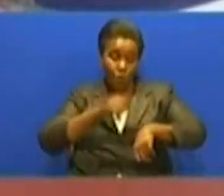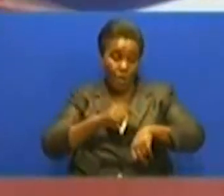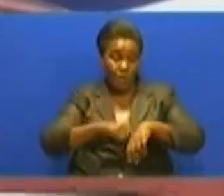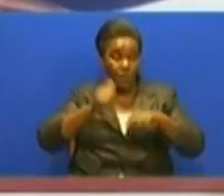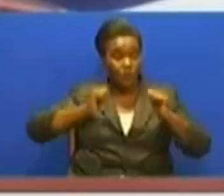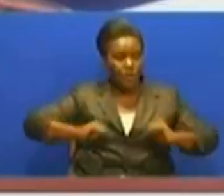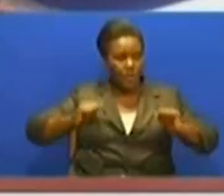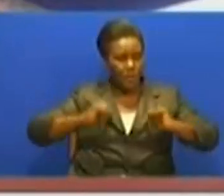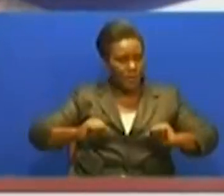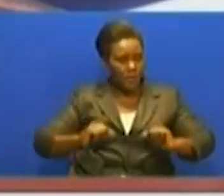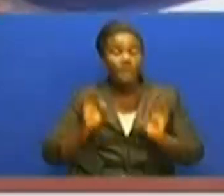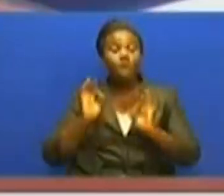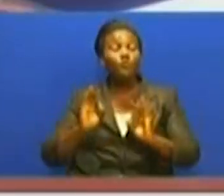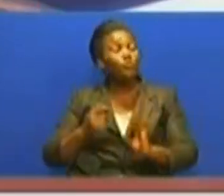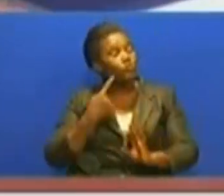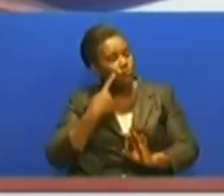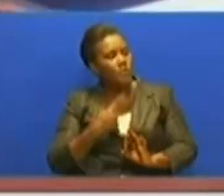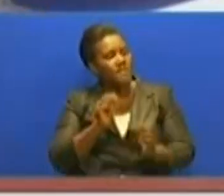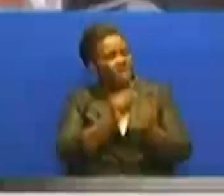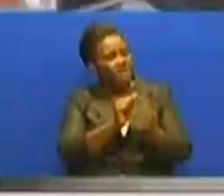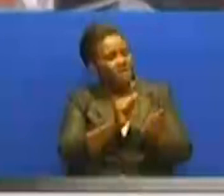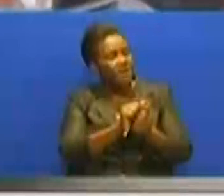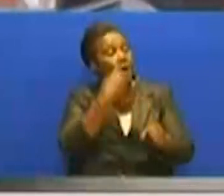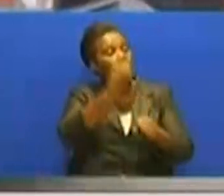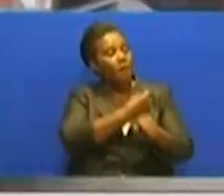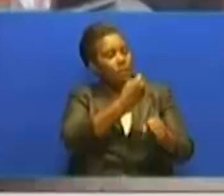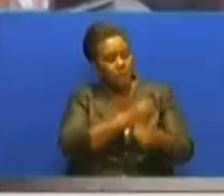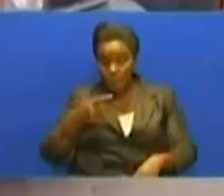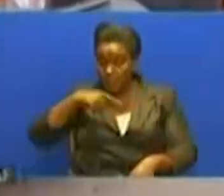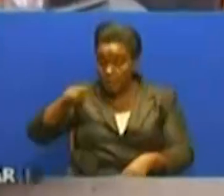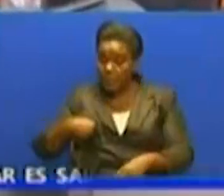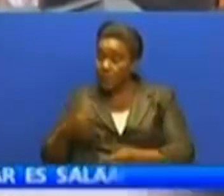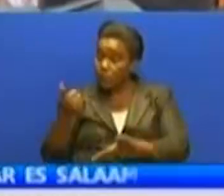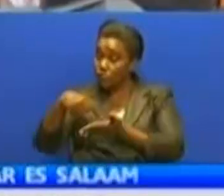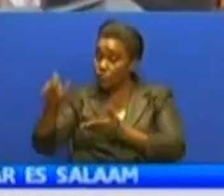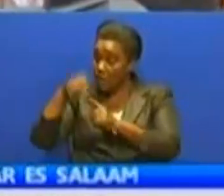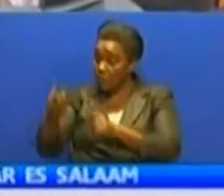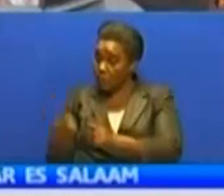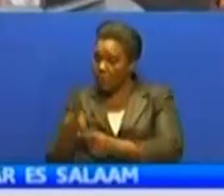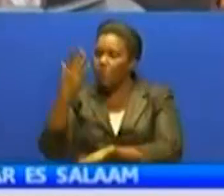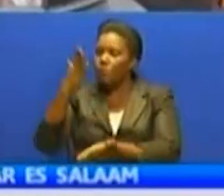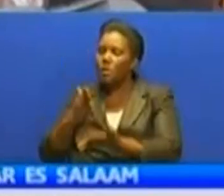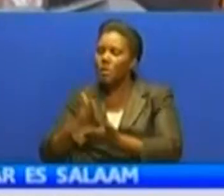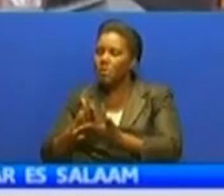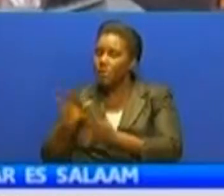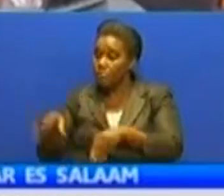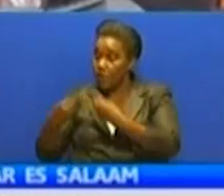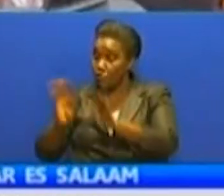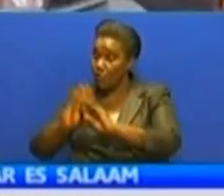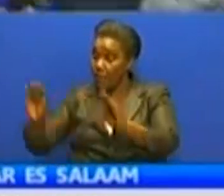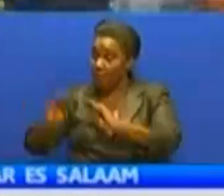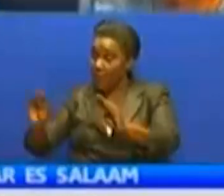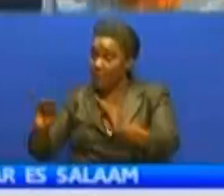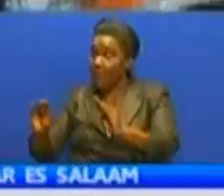Haikapendeza hata kidogo. Tunapofanya ziarazetu. Tukuta hivyo bifaa vimefungiwa. Tumezinunua hivyo